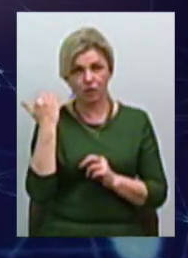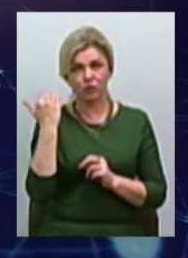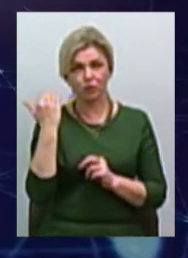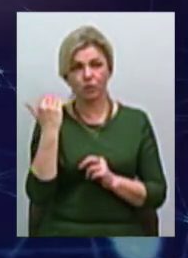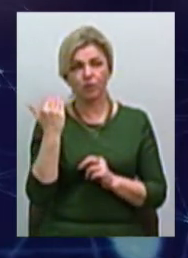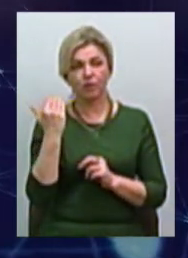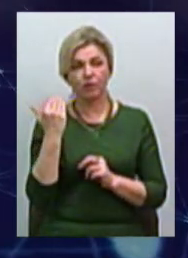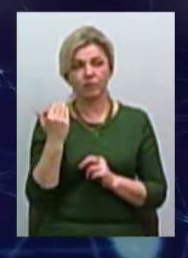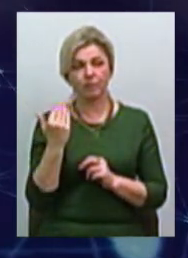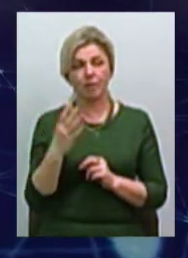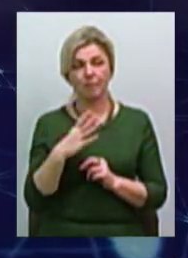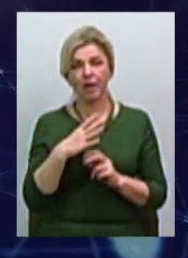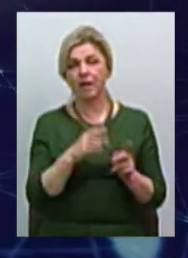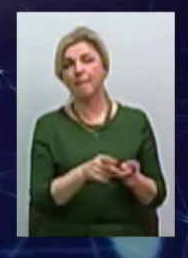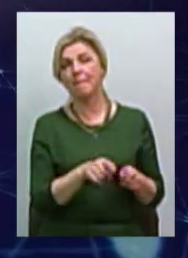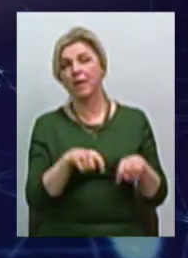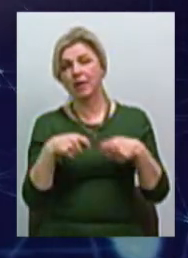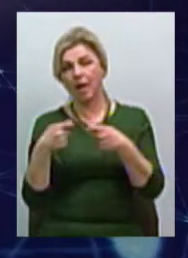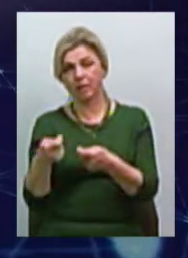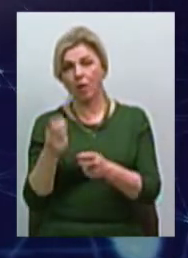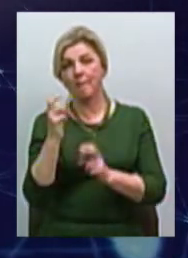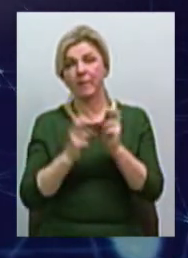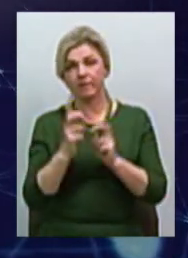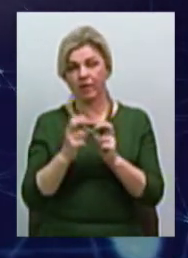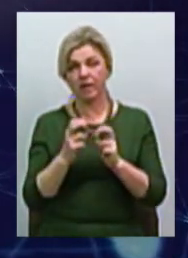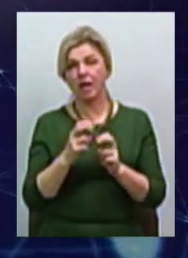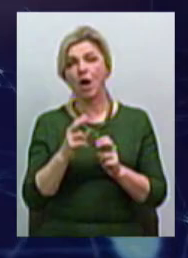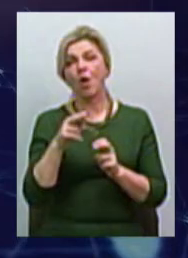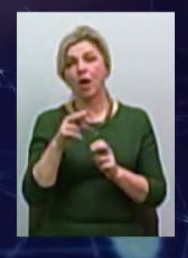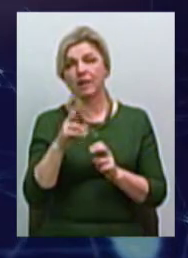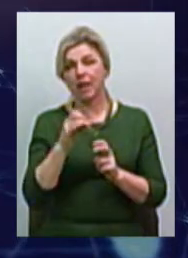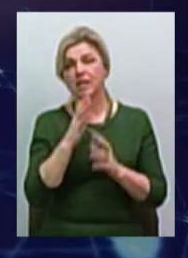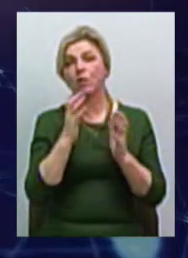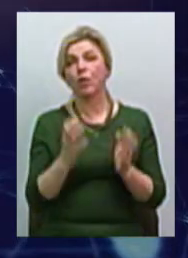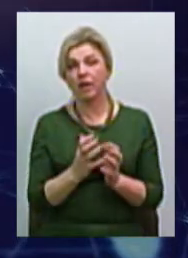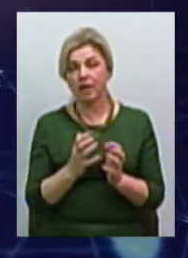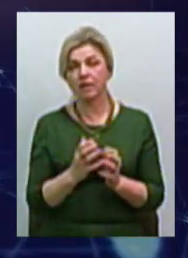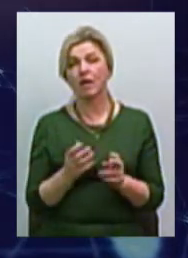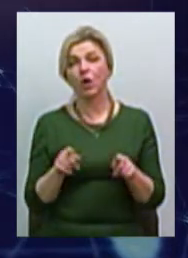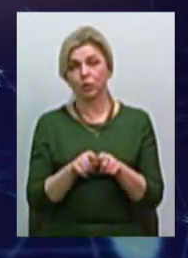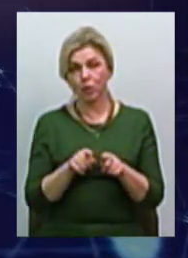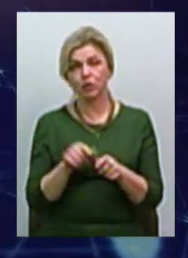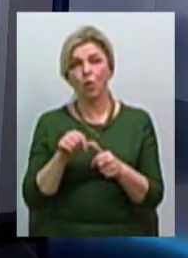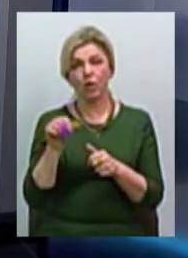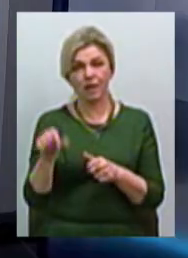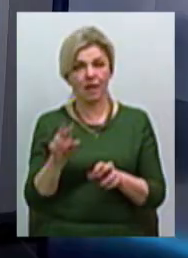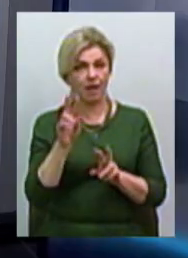котрому було передано підприємство у відповідальне зберігання. Це теж ухряма тема.